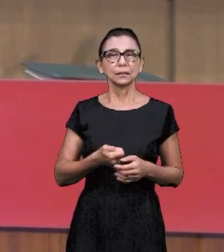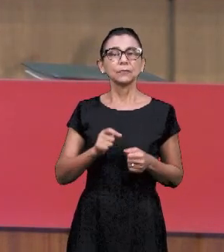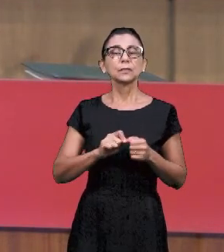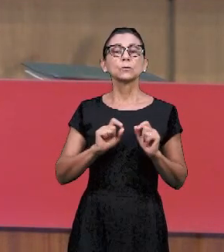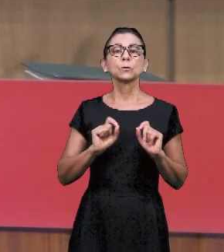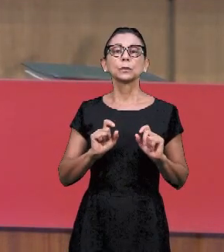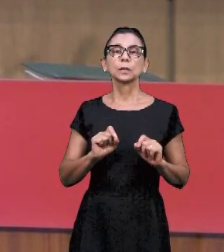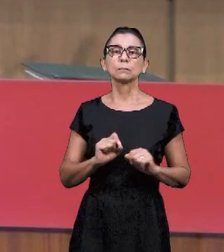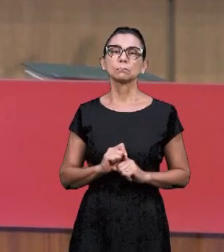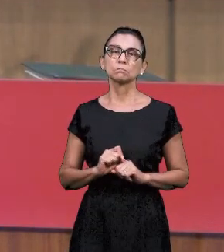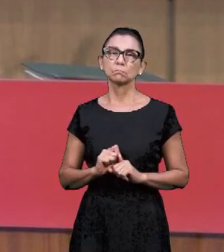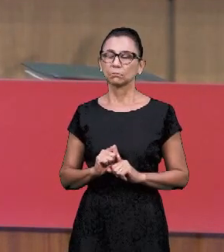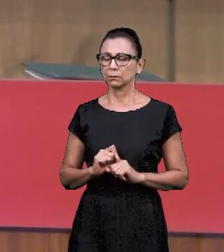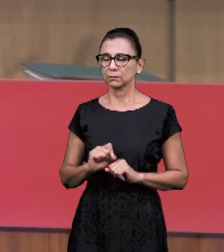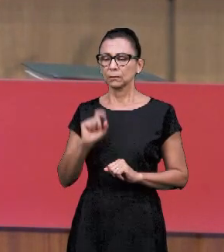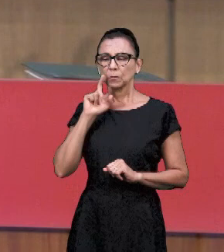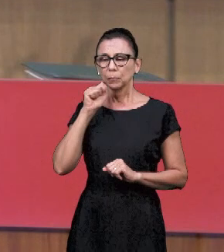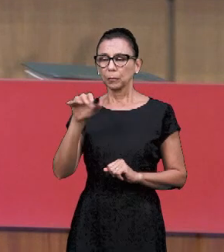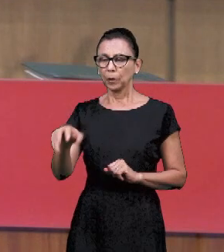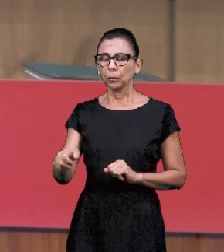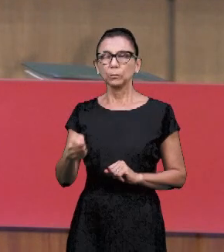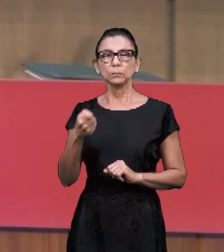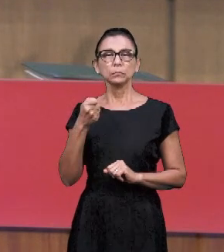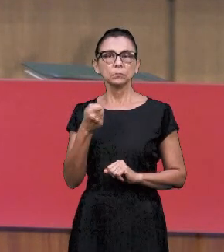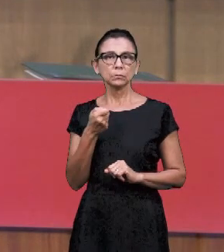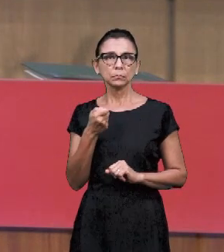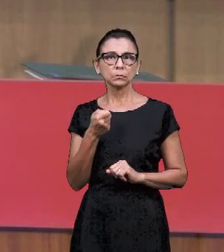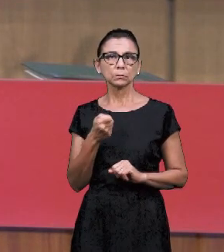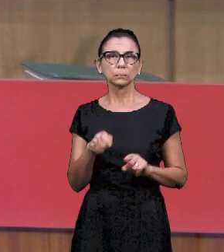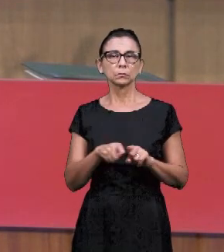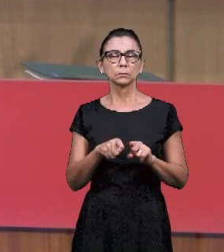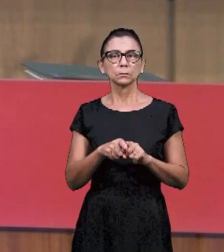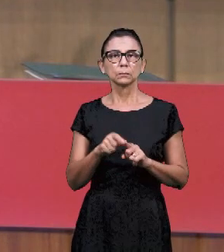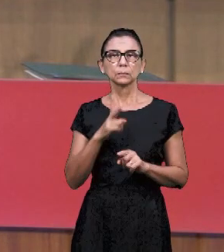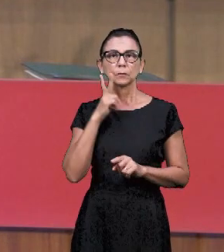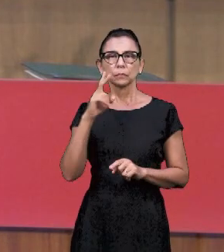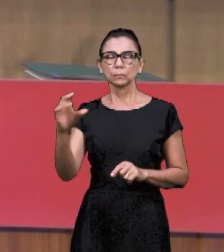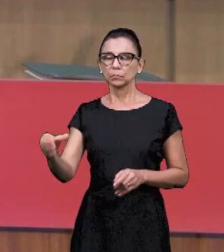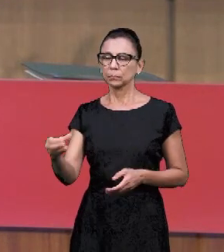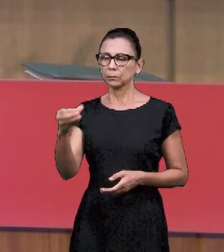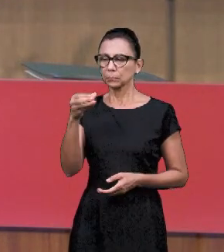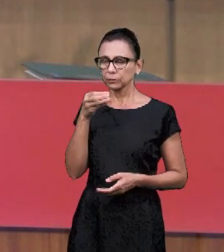в вечере. Что он сделал? Он взял хлеб и вино.